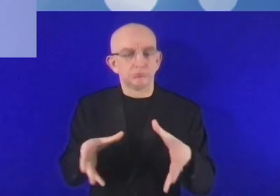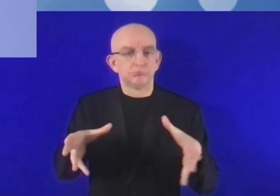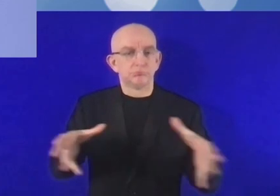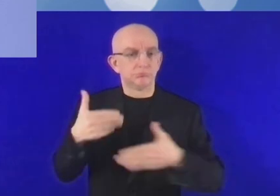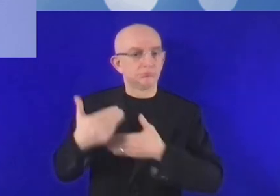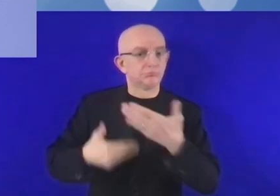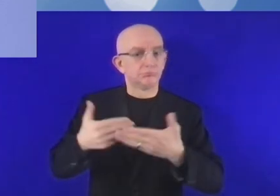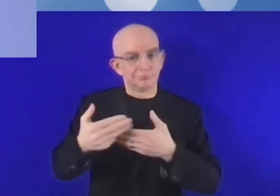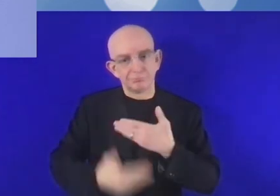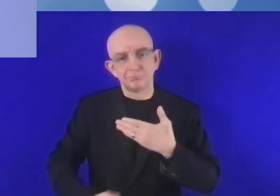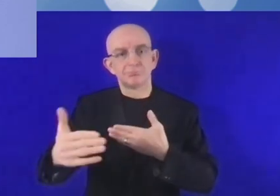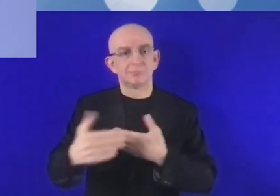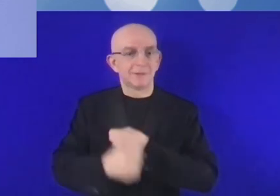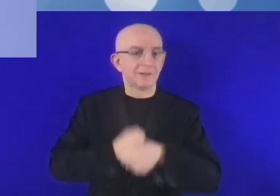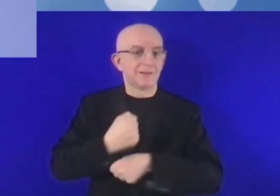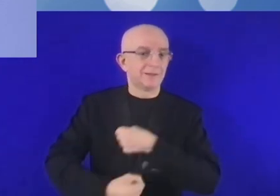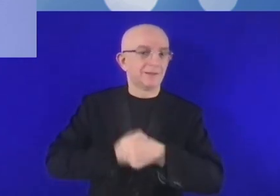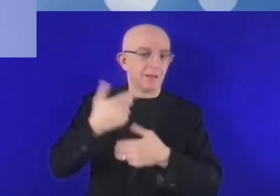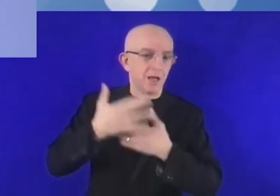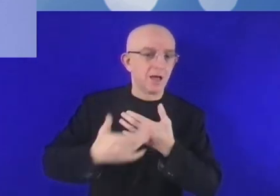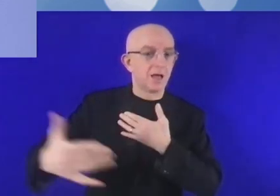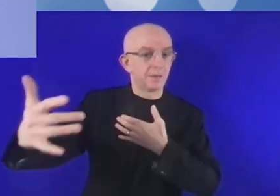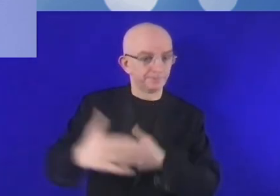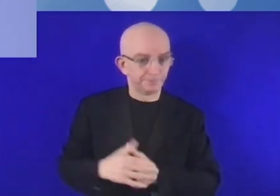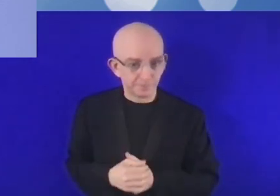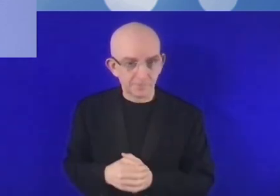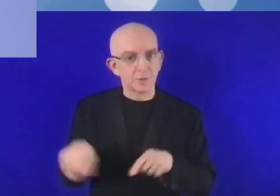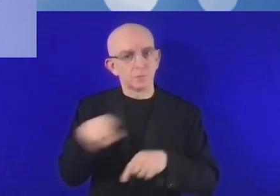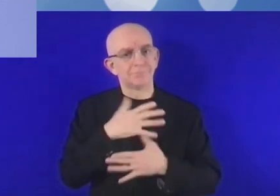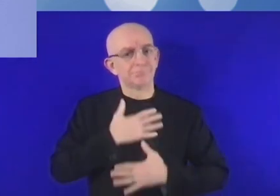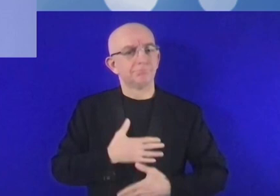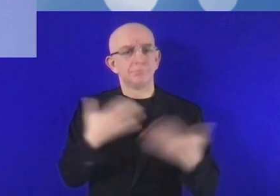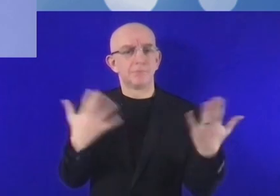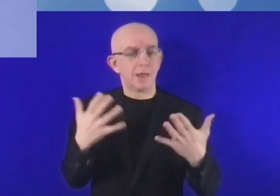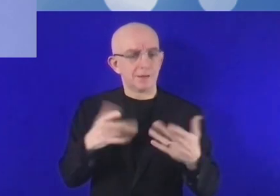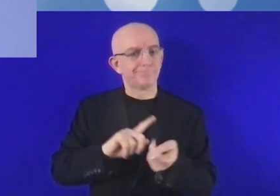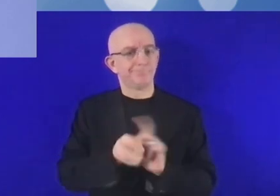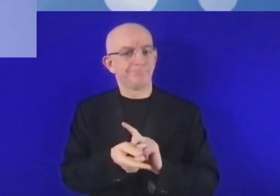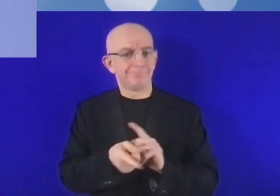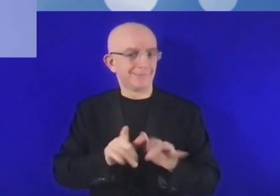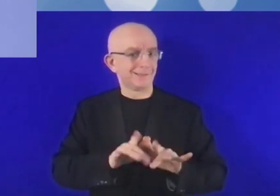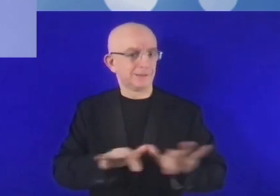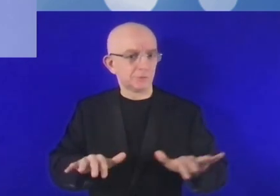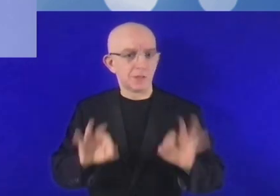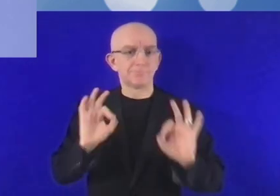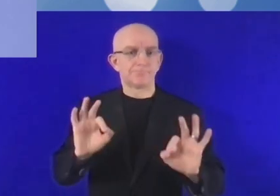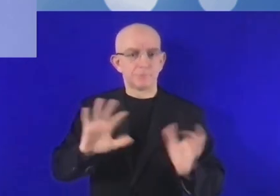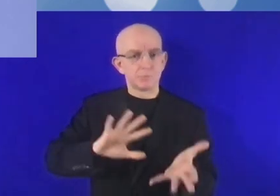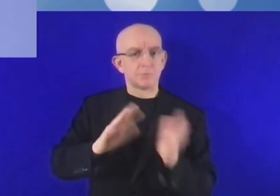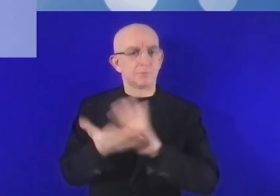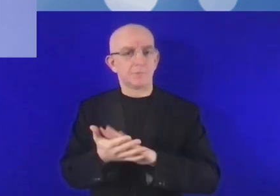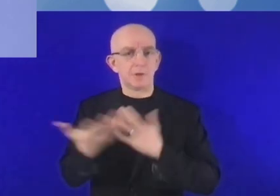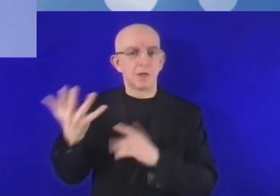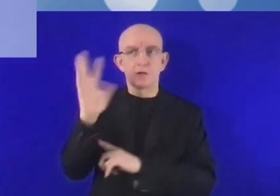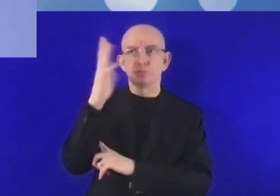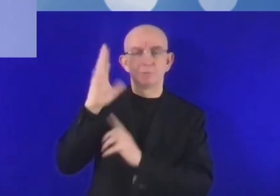rendre possible la transformation verte, ce sont des changements structurels. Nous avons besoin